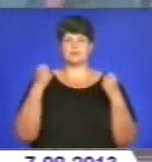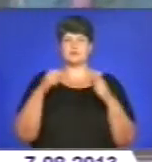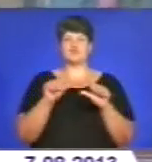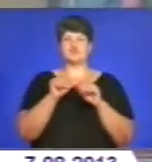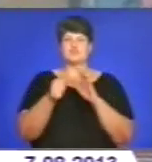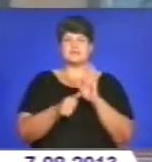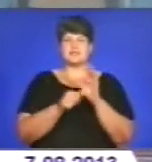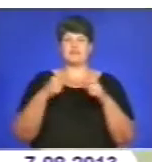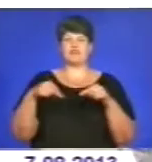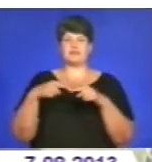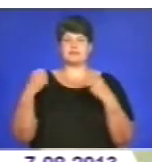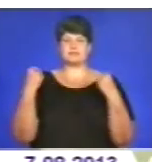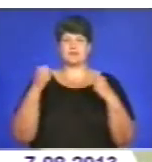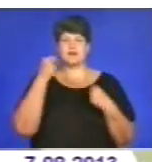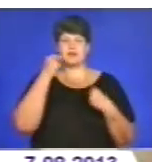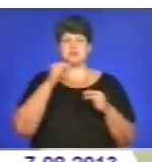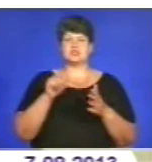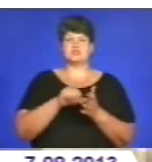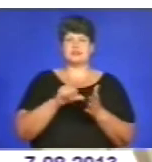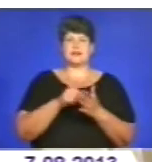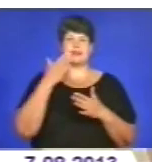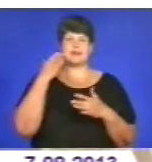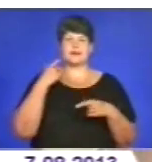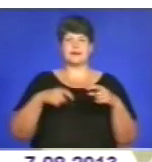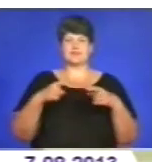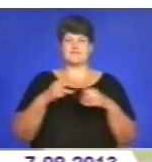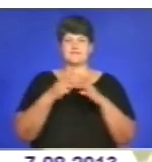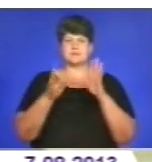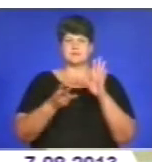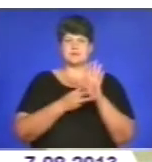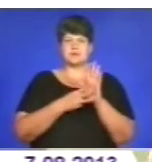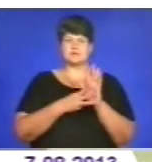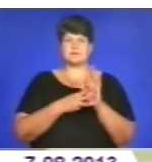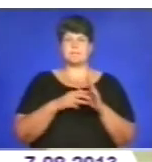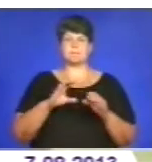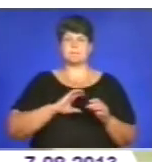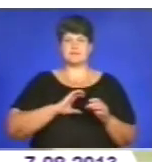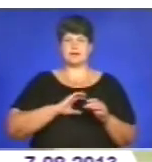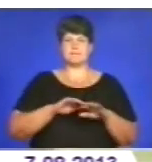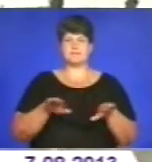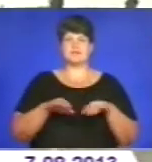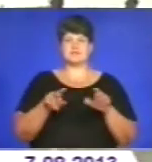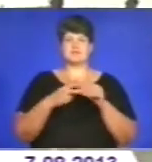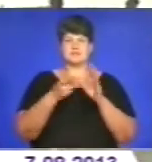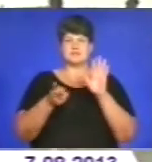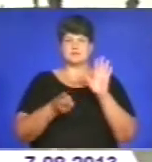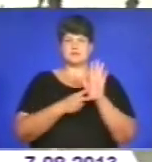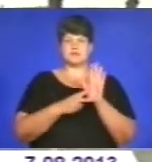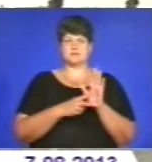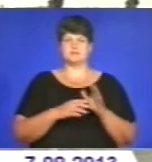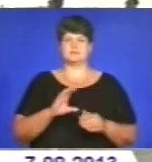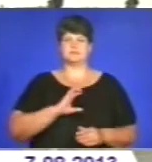спорту. Найкраще виступила команда легкоатлетів, вона завоювала 18 медалей. Та плавців, у них 17 нагород.